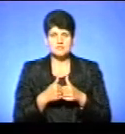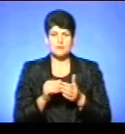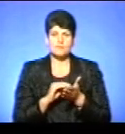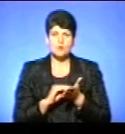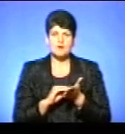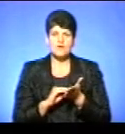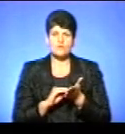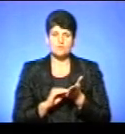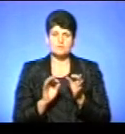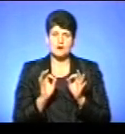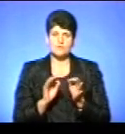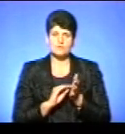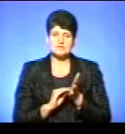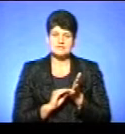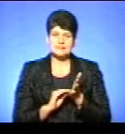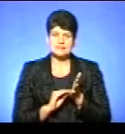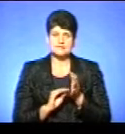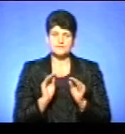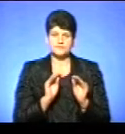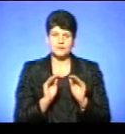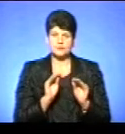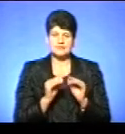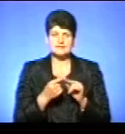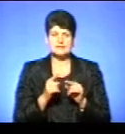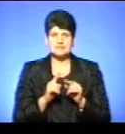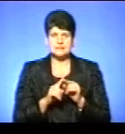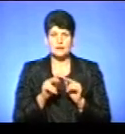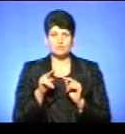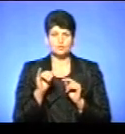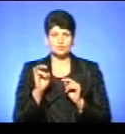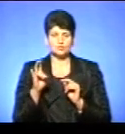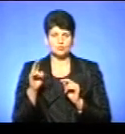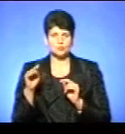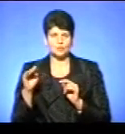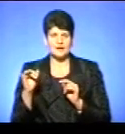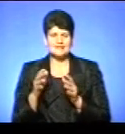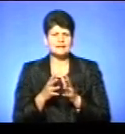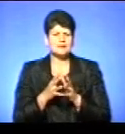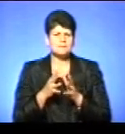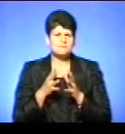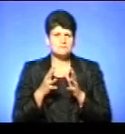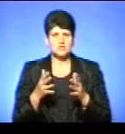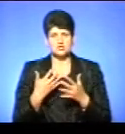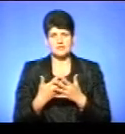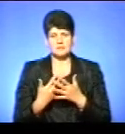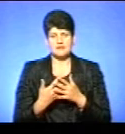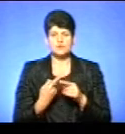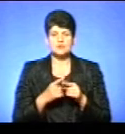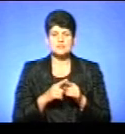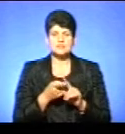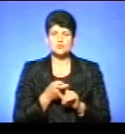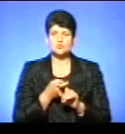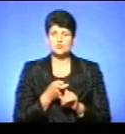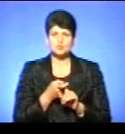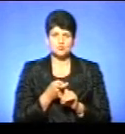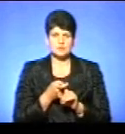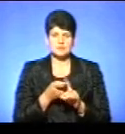синтаксичних конструкцій, зокрема це в пунктуації, але найбільше, напевно, це стосується все